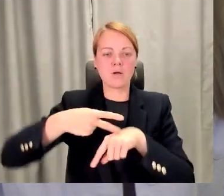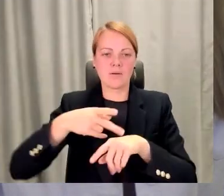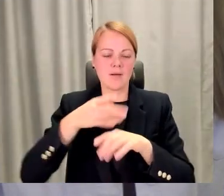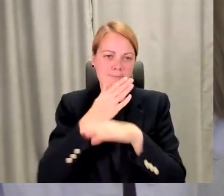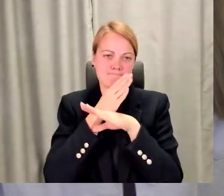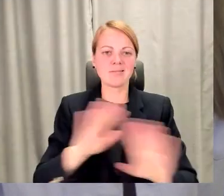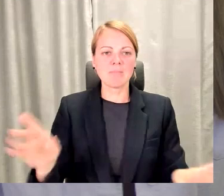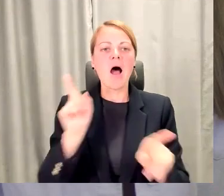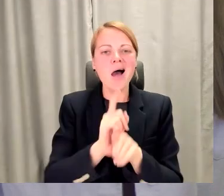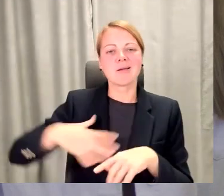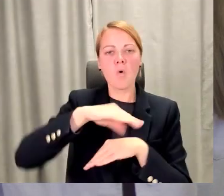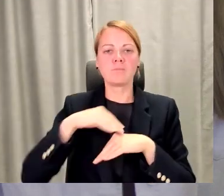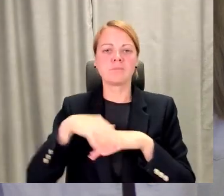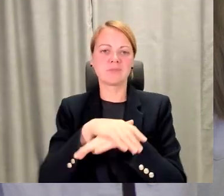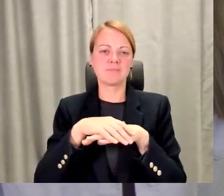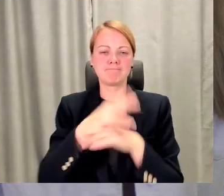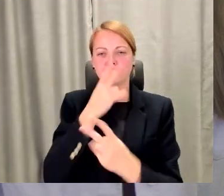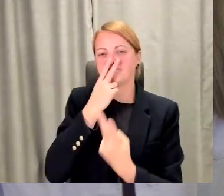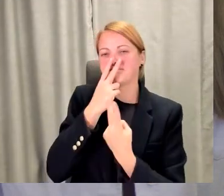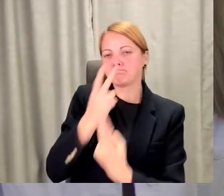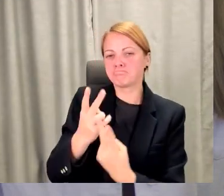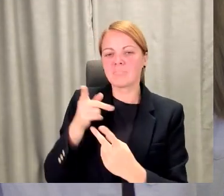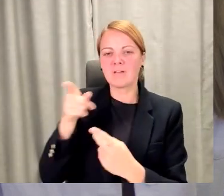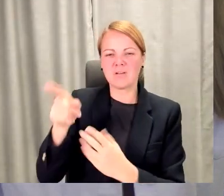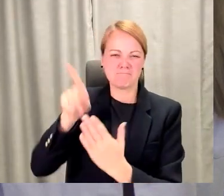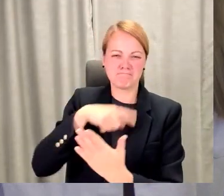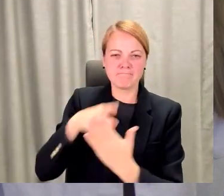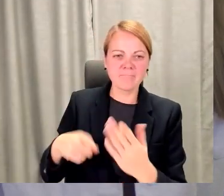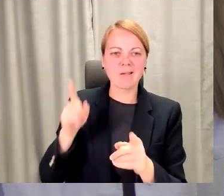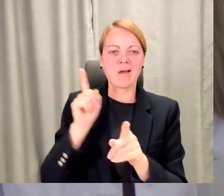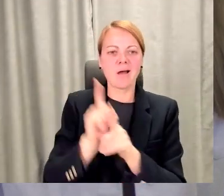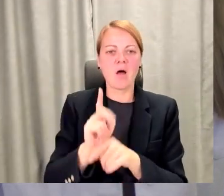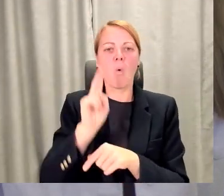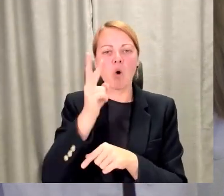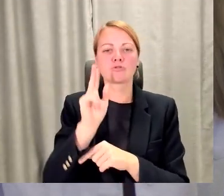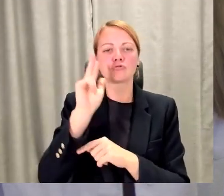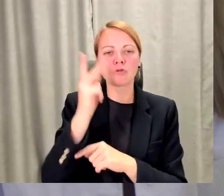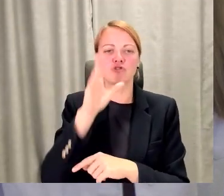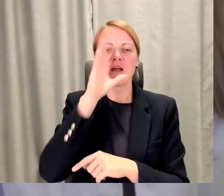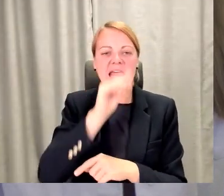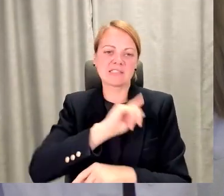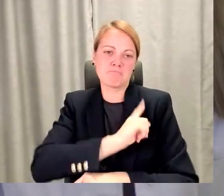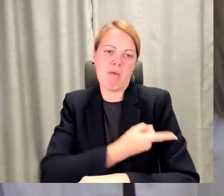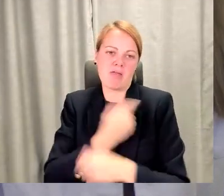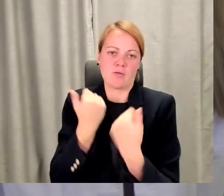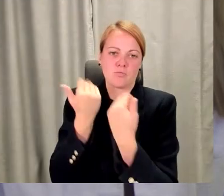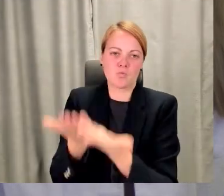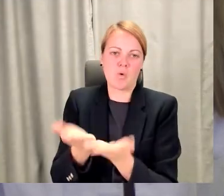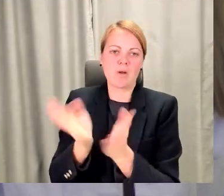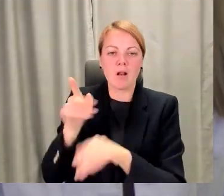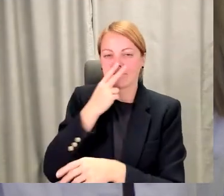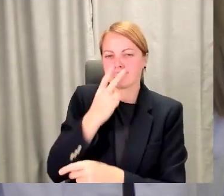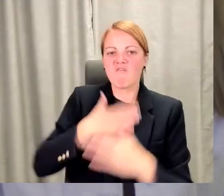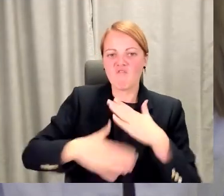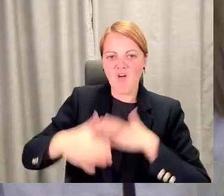ja mēs esam nošāvuši kaut kur greizi, tad mums ir otrā un trešā iespēja cilvēks, ja viņš vispār ir vēlās darīt kaut ko un vēlās